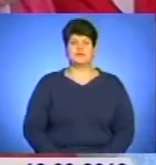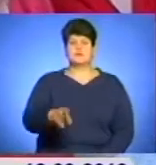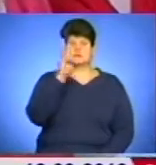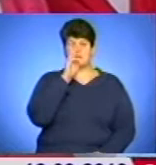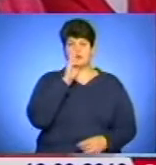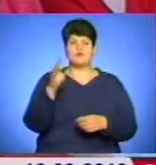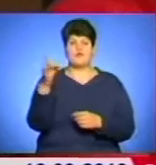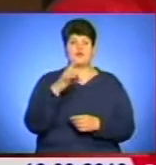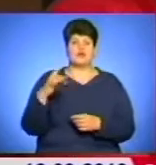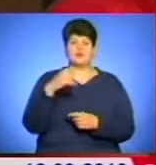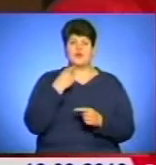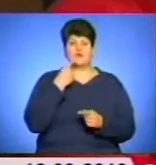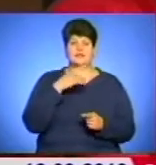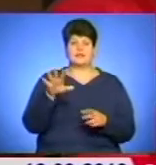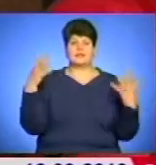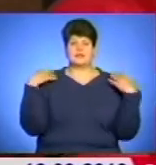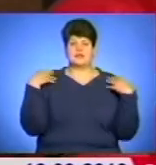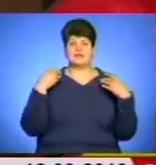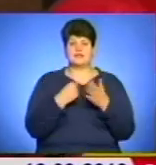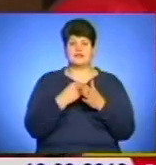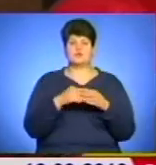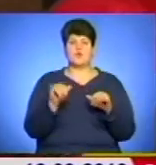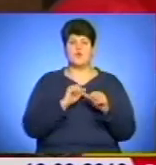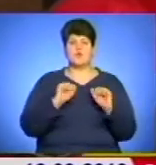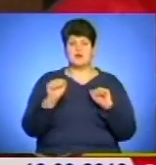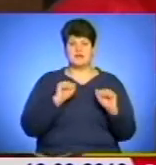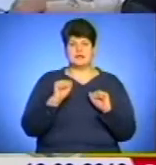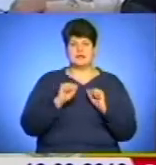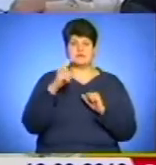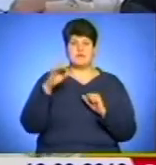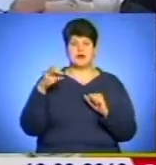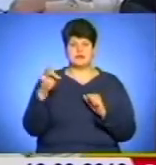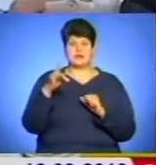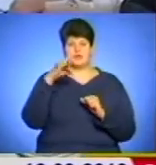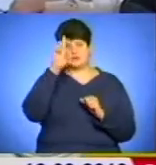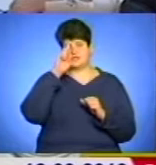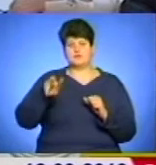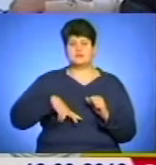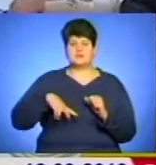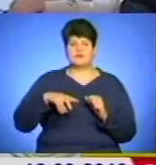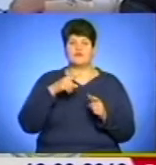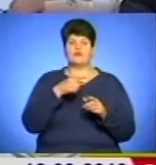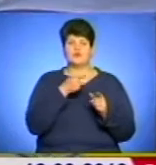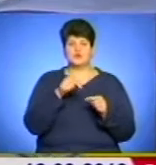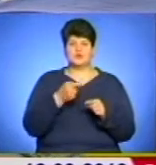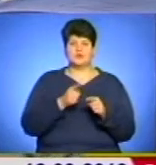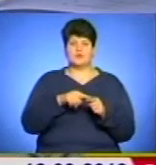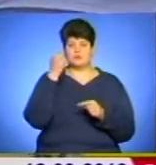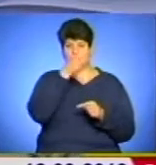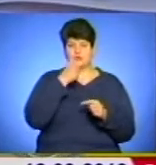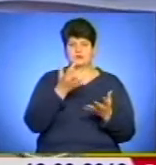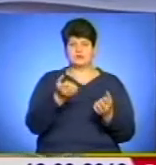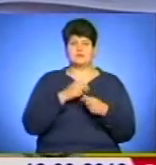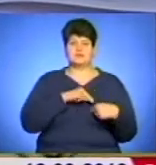плату у районі, каже начальник фінансового управління Збаразької райдержадміністрації Надія Панасюра, у поточному році отримали працівники